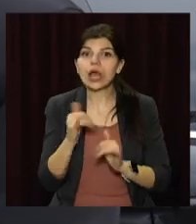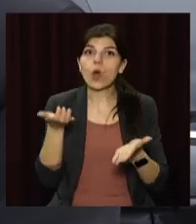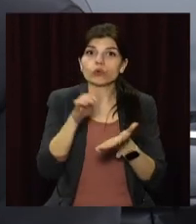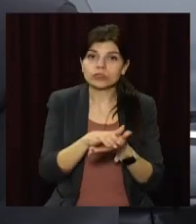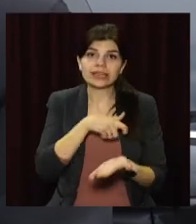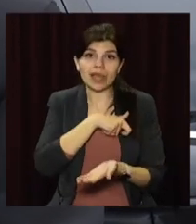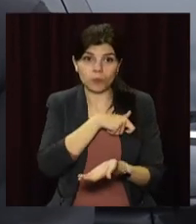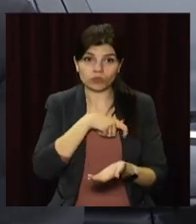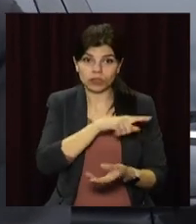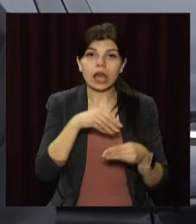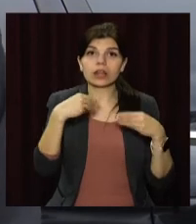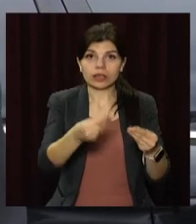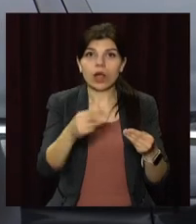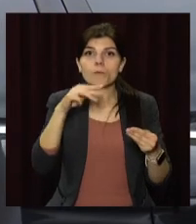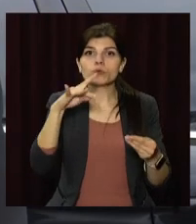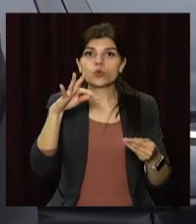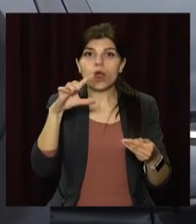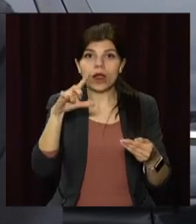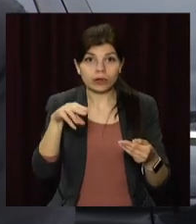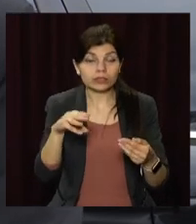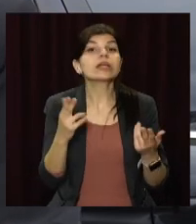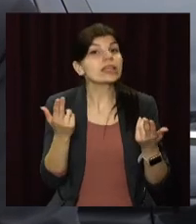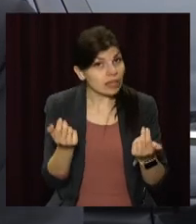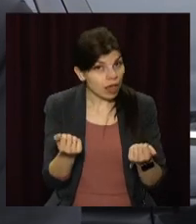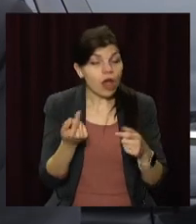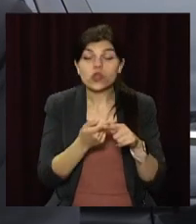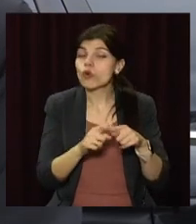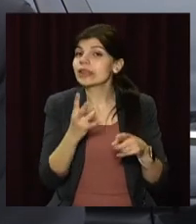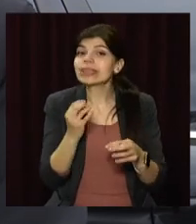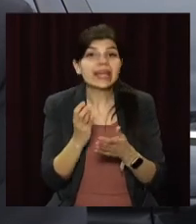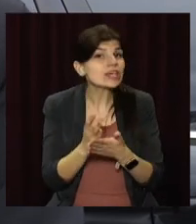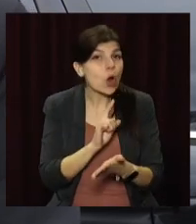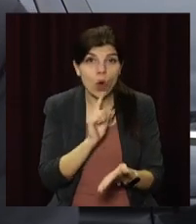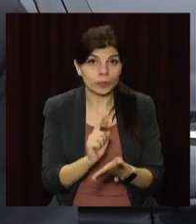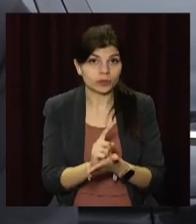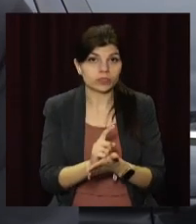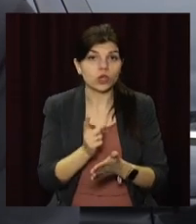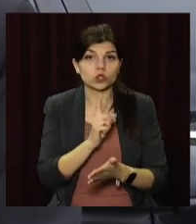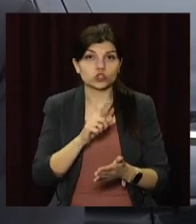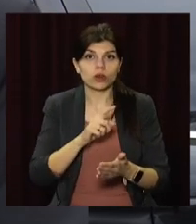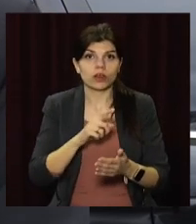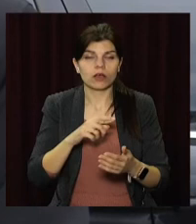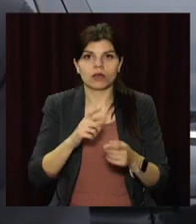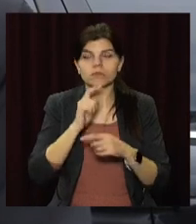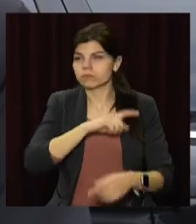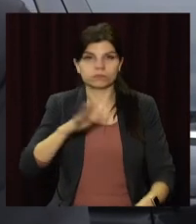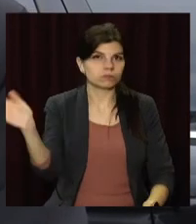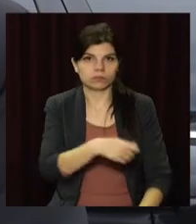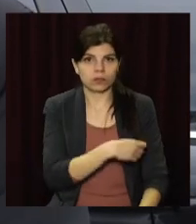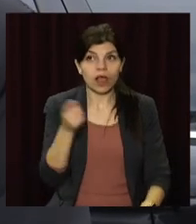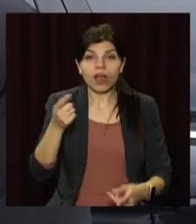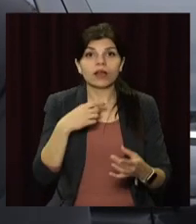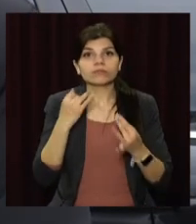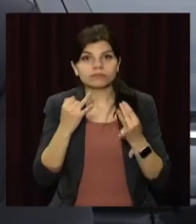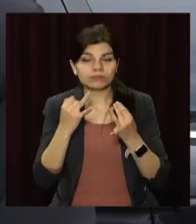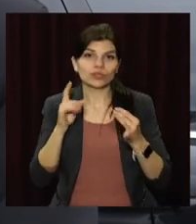ознайомлення депутатам надають проекти. Але це не є необхідністю для того, щоб винести питання з руки відповідно до закону